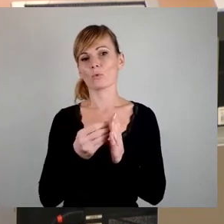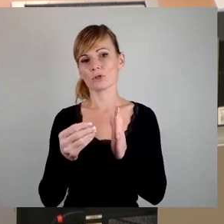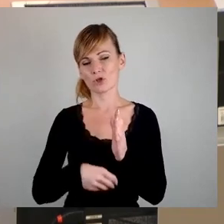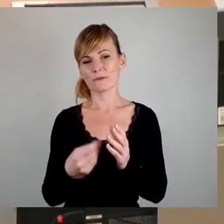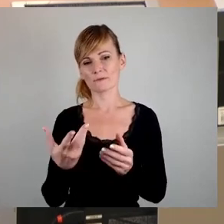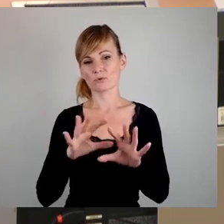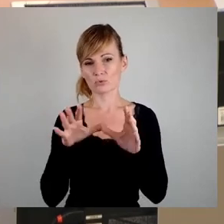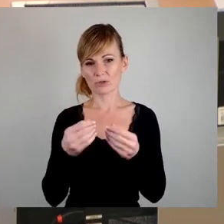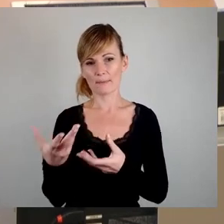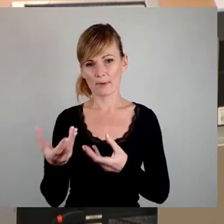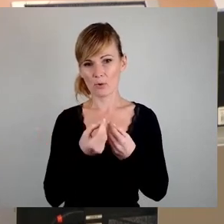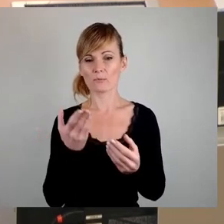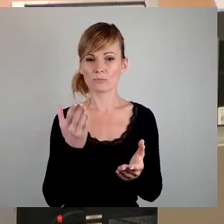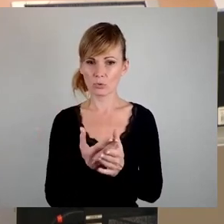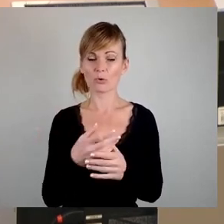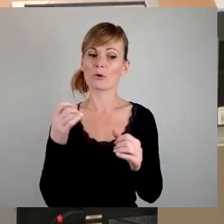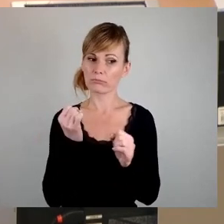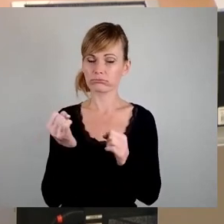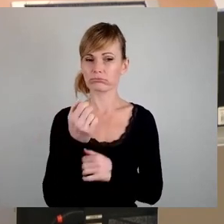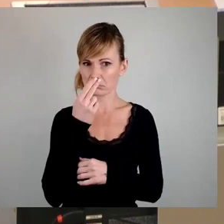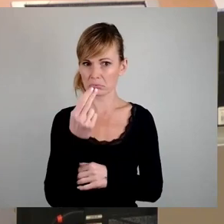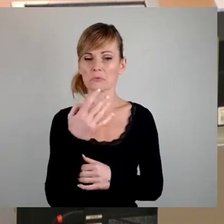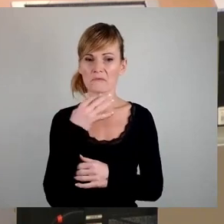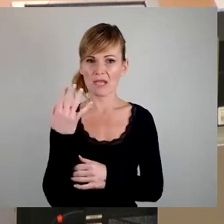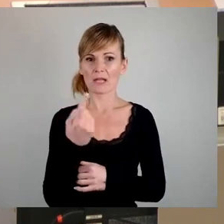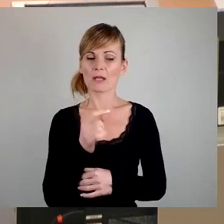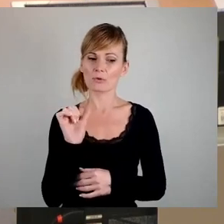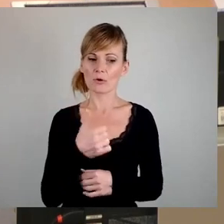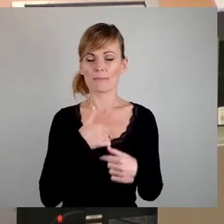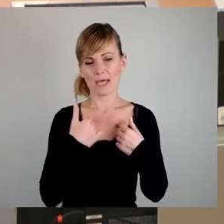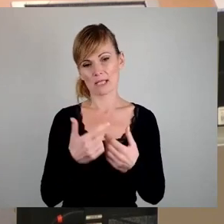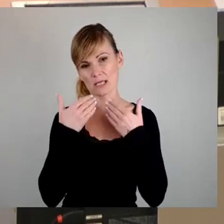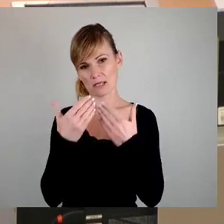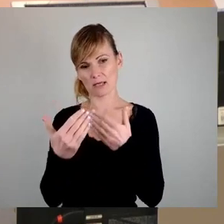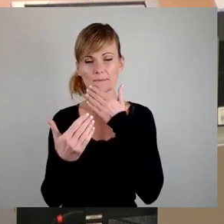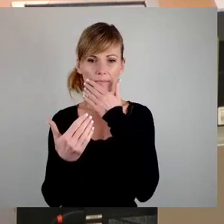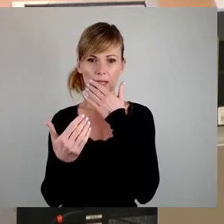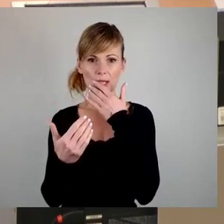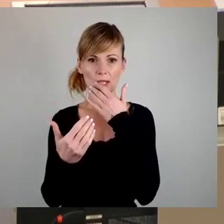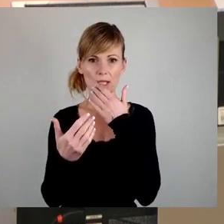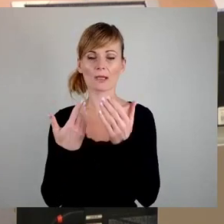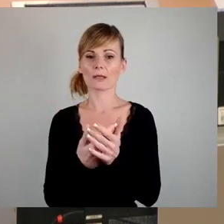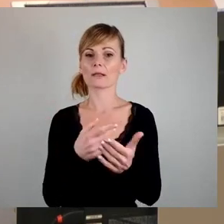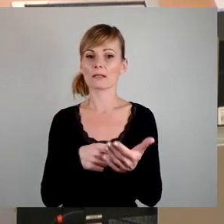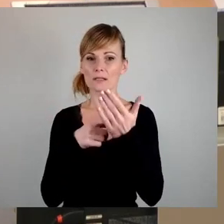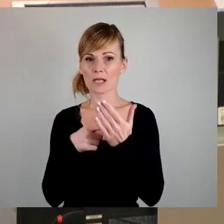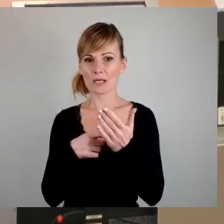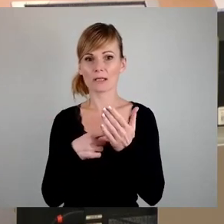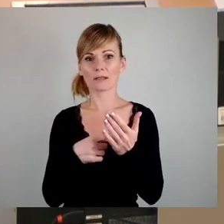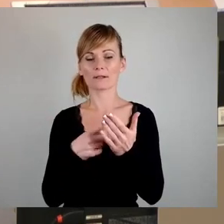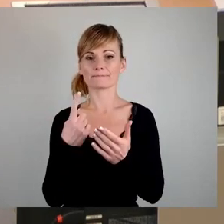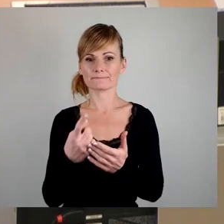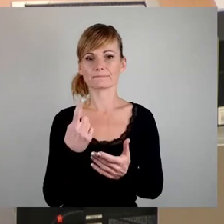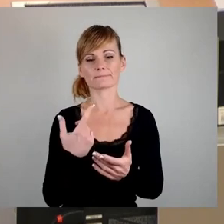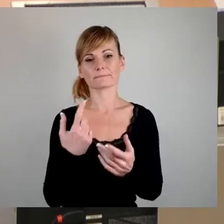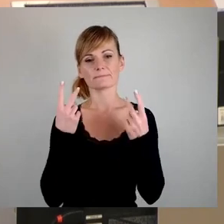beachtlich und ich möchte mich dafür auch nochmal sehr herzlich bedanken, denn das zeigt doch einmal mehr die Dringlichkeit